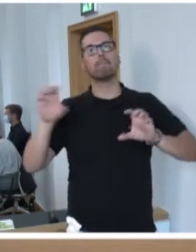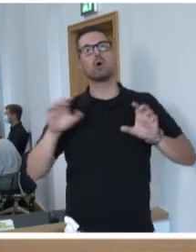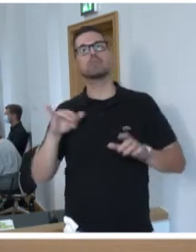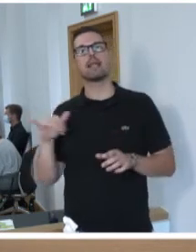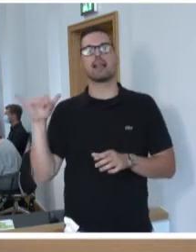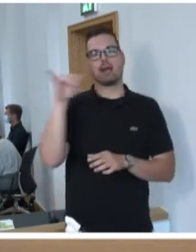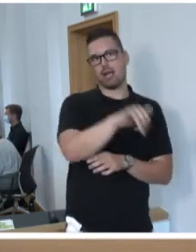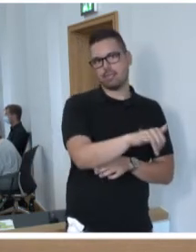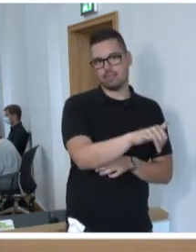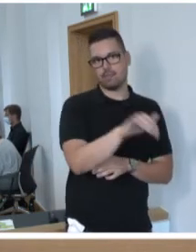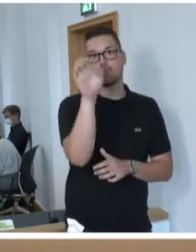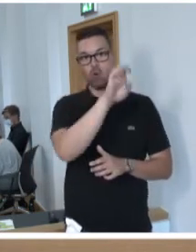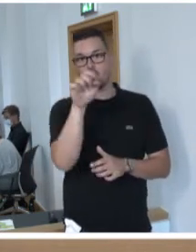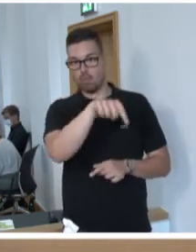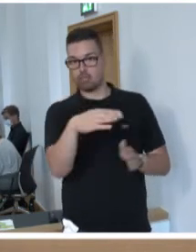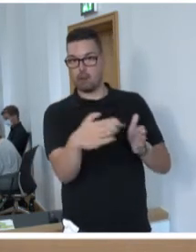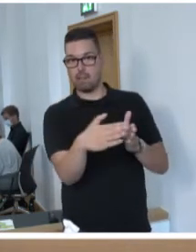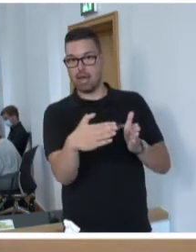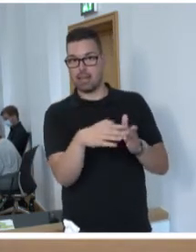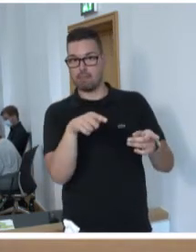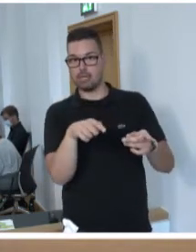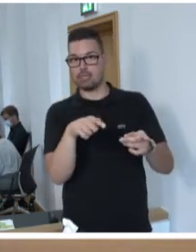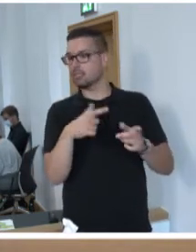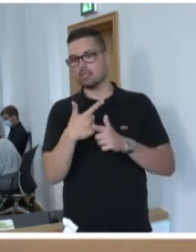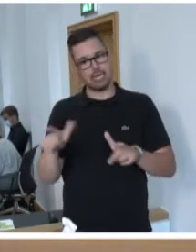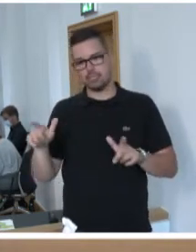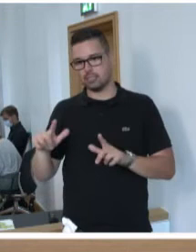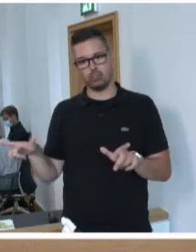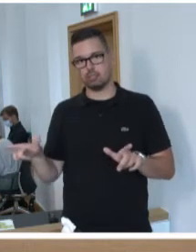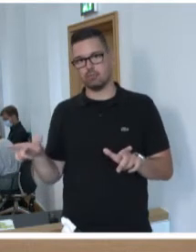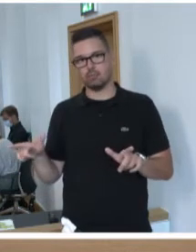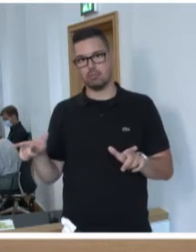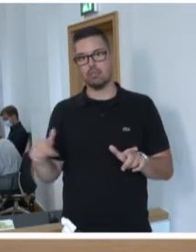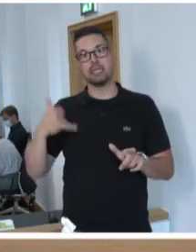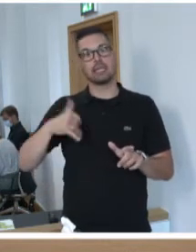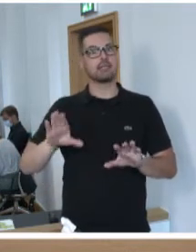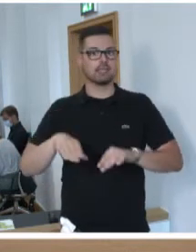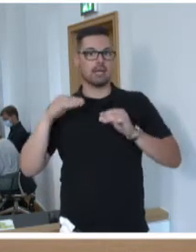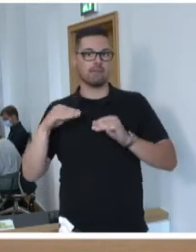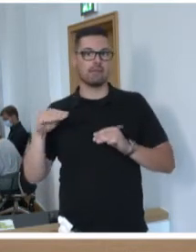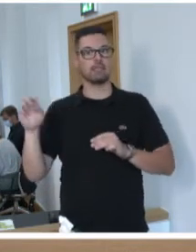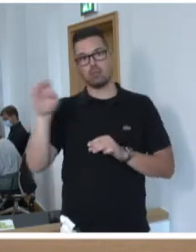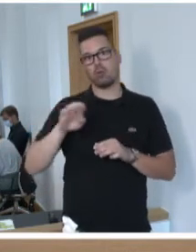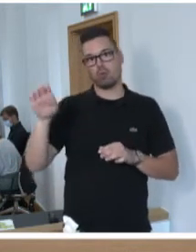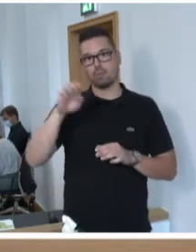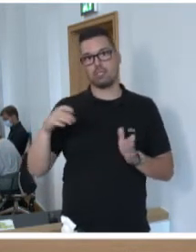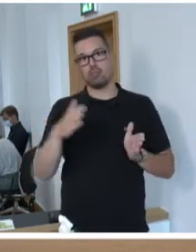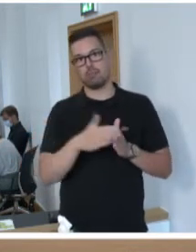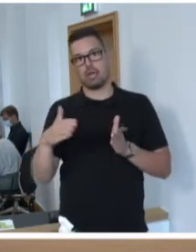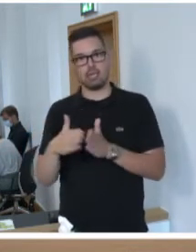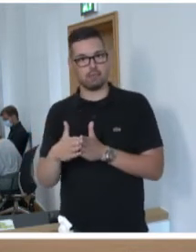und im Europäischen Parlament, nein ist es nicht, denn der Trilog beginnt erst im Europäischen Parlament,